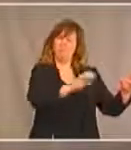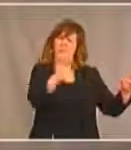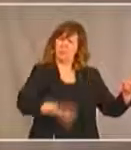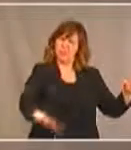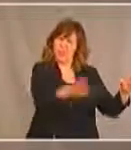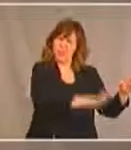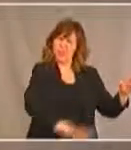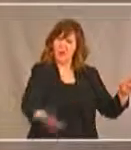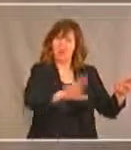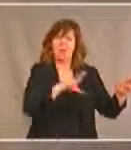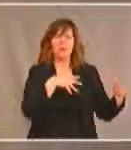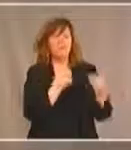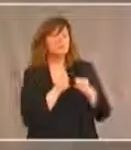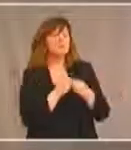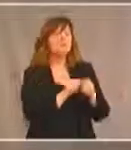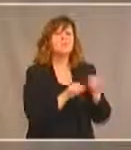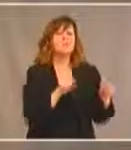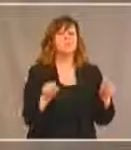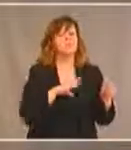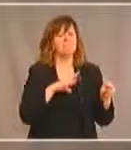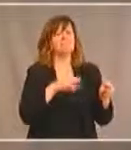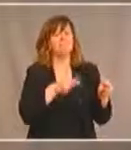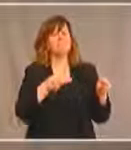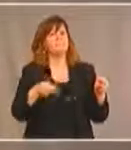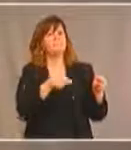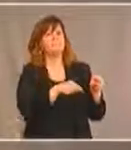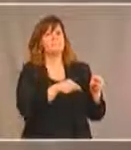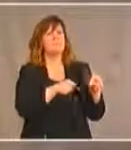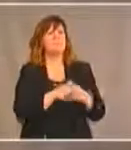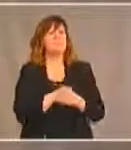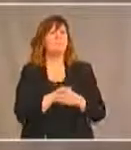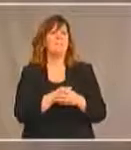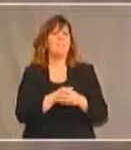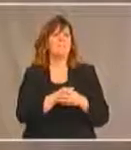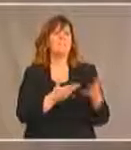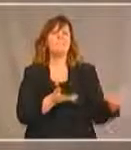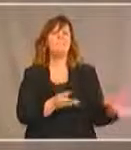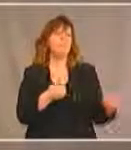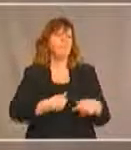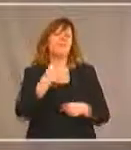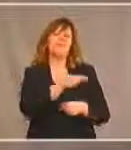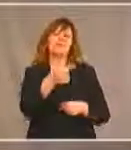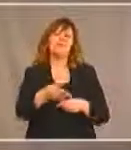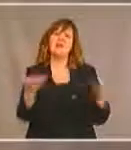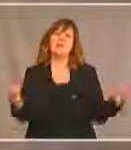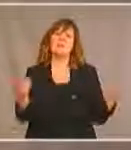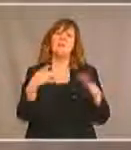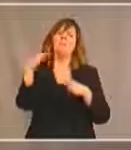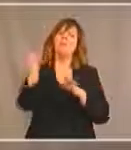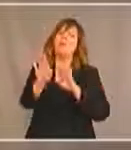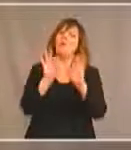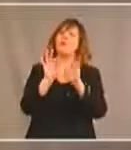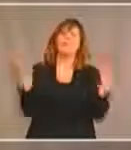passablement de jeunes autochtones qui ont des handicaps. Quel genre d'option s'offre à ces jeunes pour qu'ils se sentent